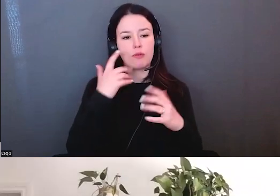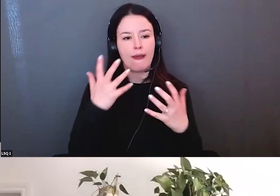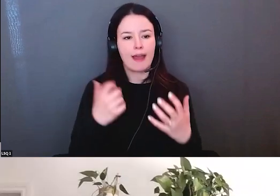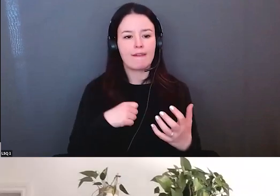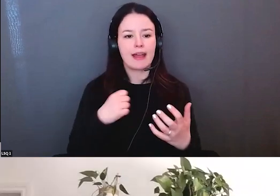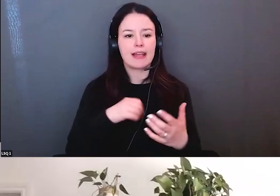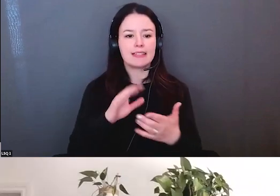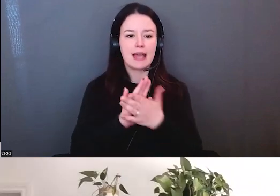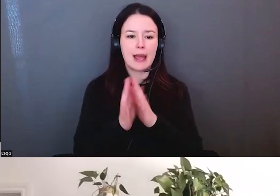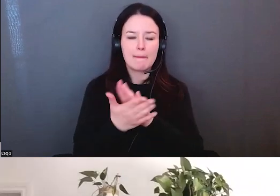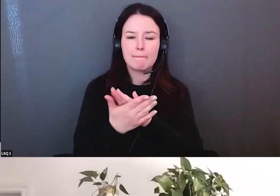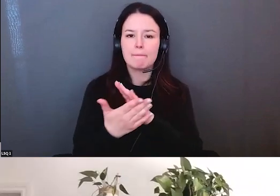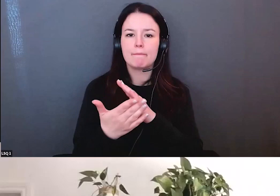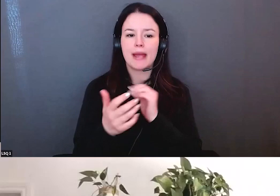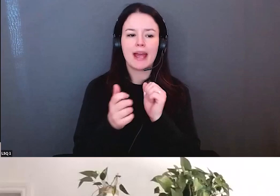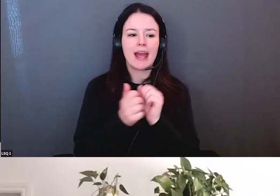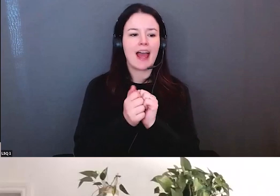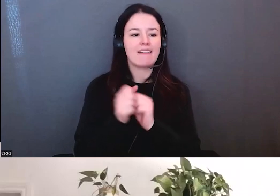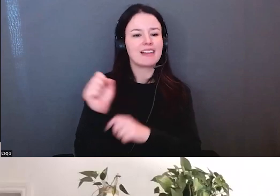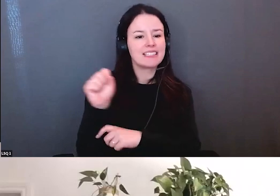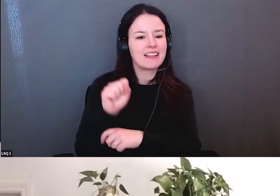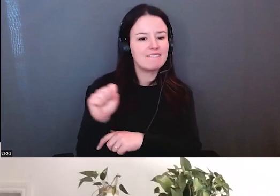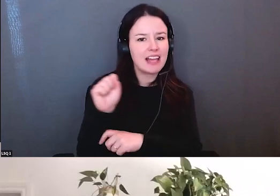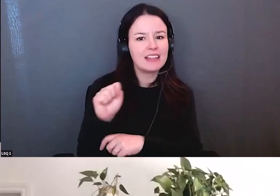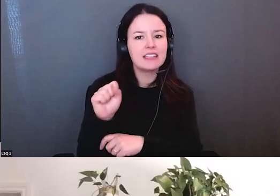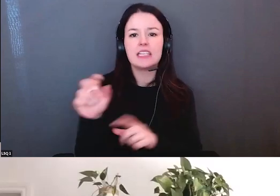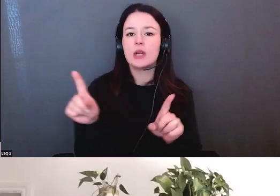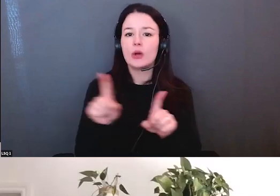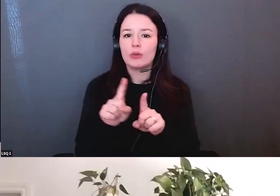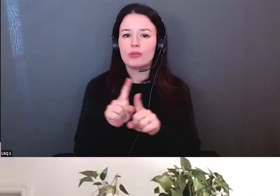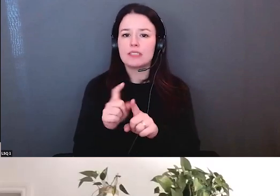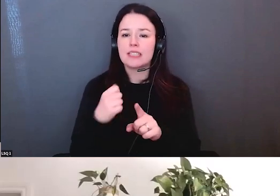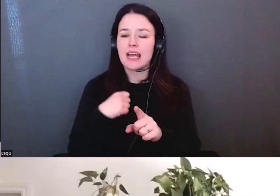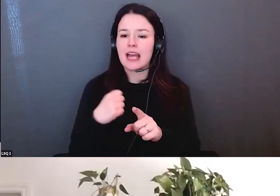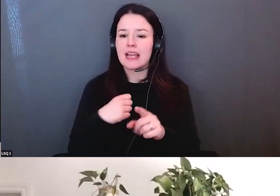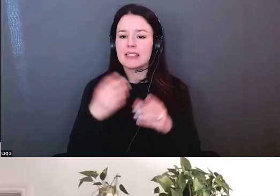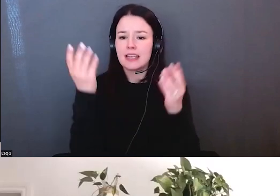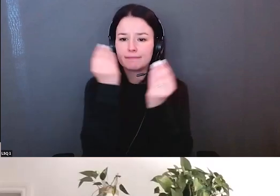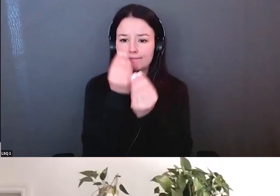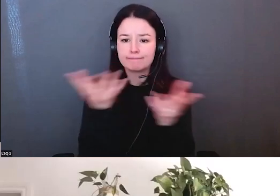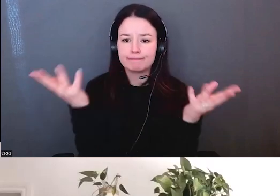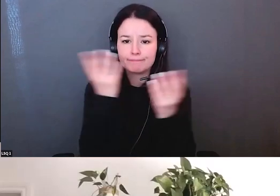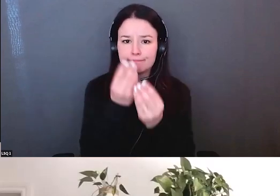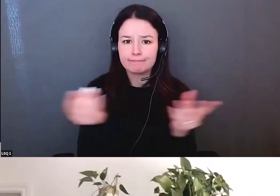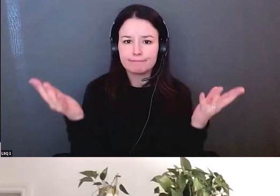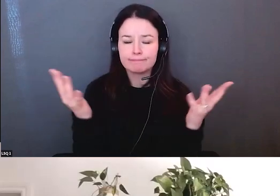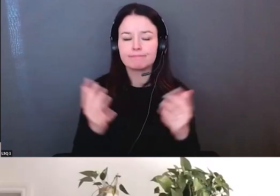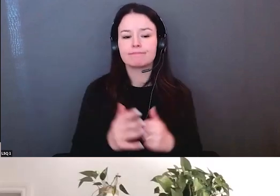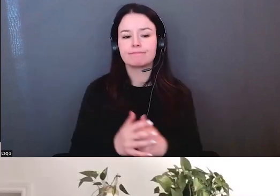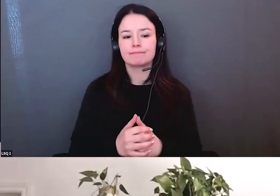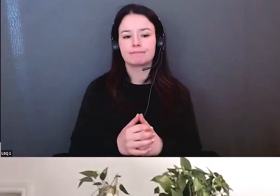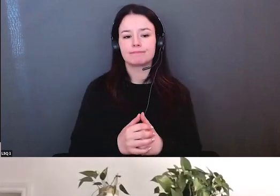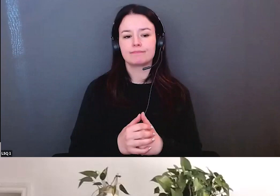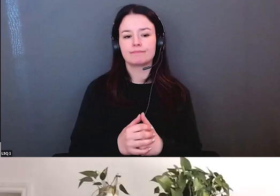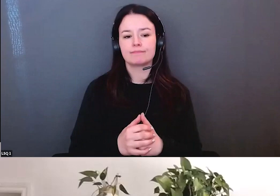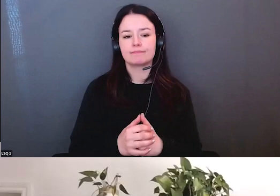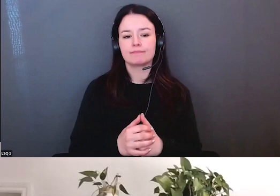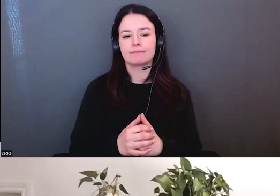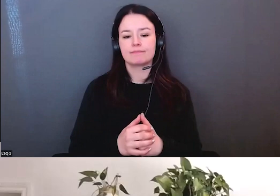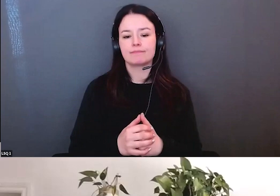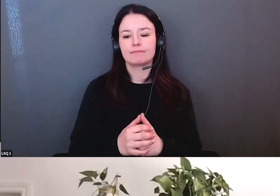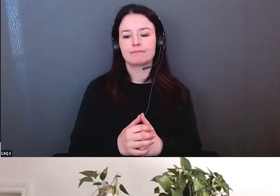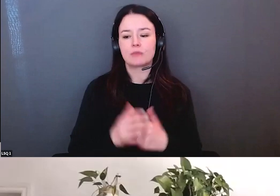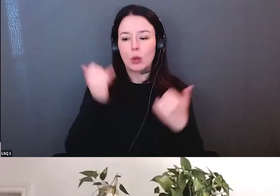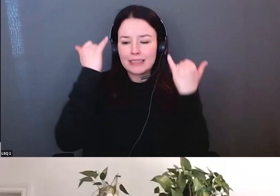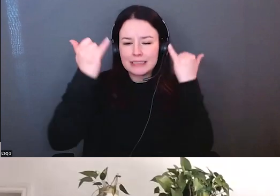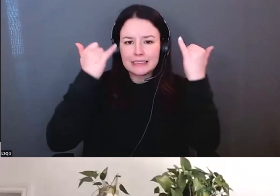ce fourmi c'est mon frère et ensuite il a fait une pause pendant un instant il a